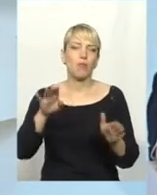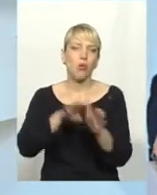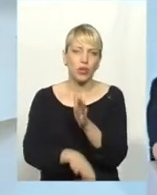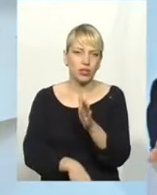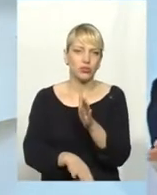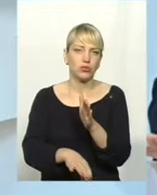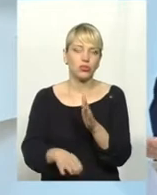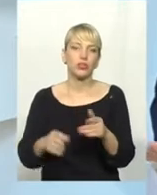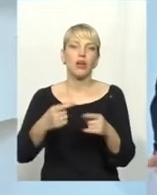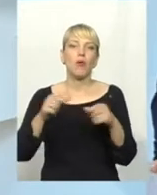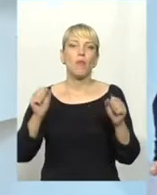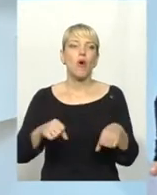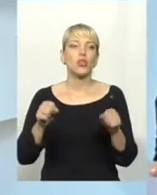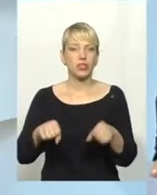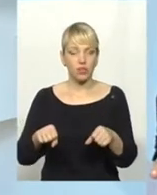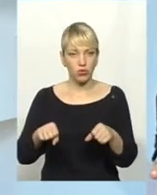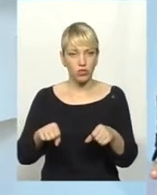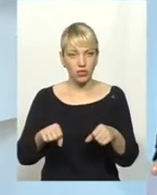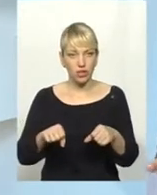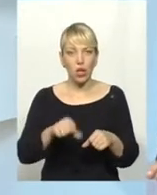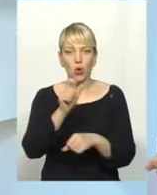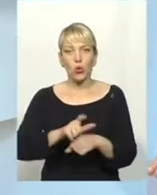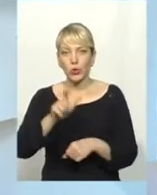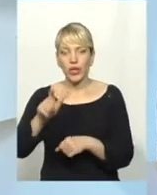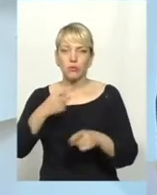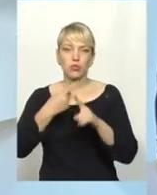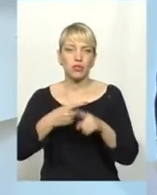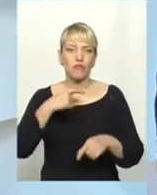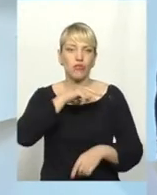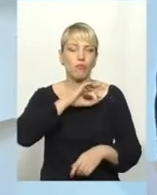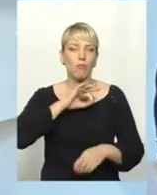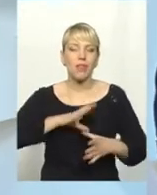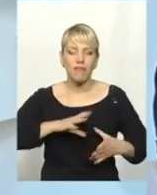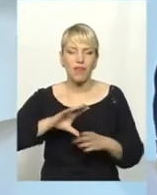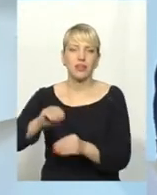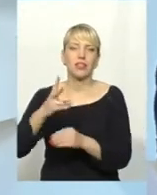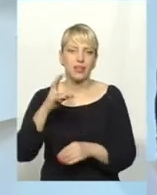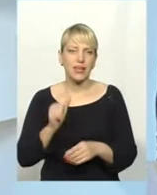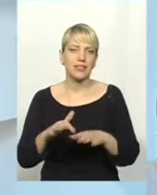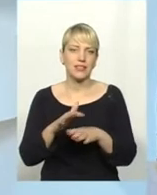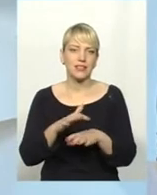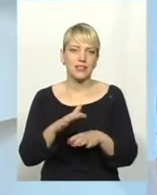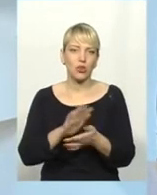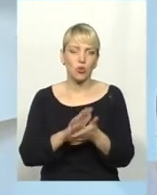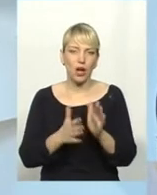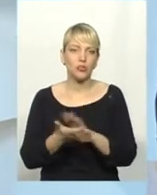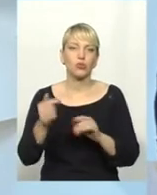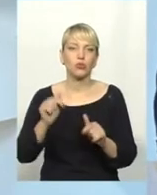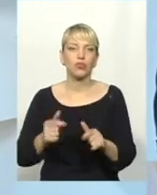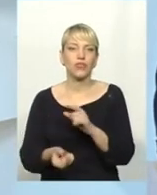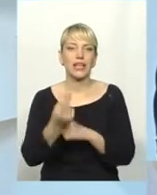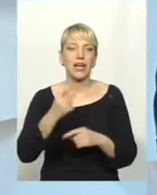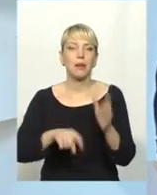можливості людей позитивно впливати на демографічну ситуацію. І тут, безумовно, виникає